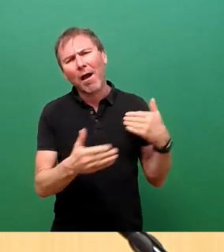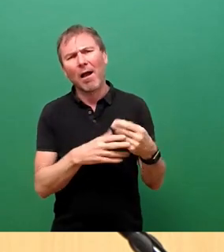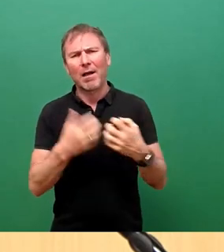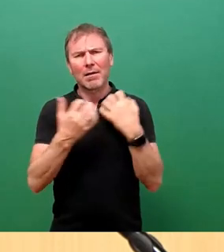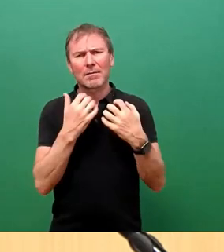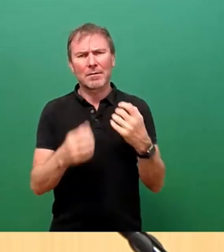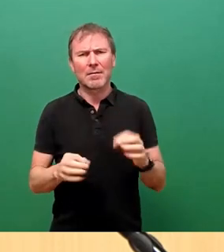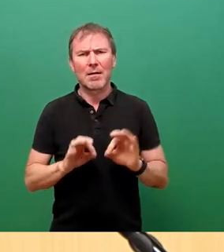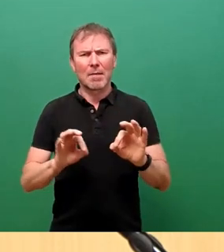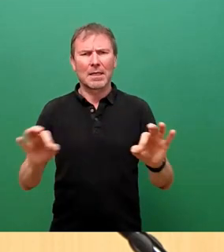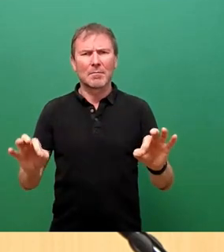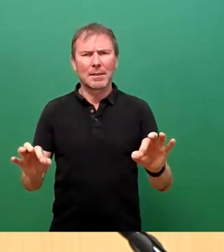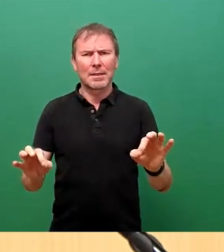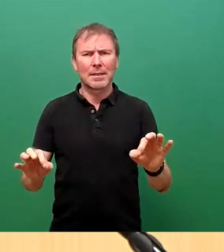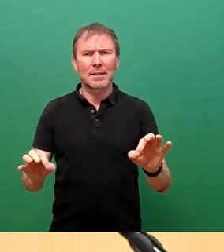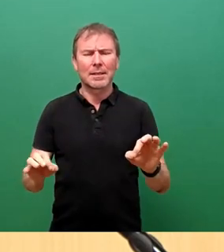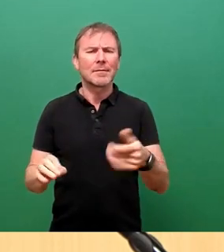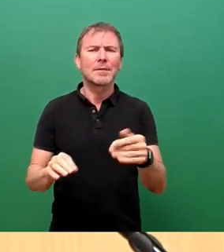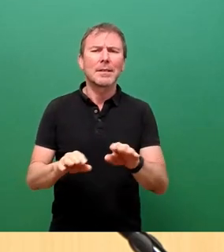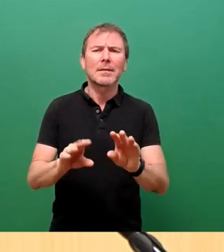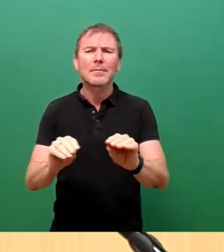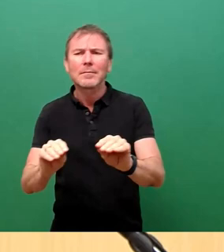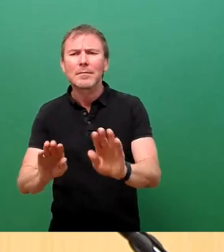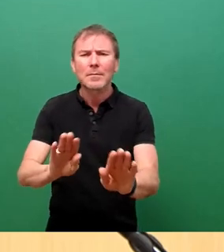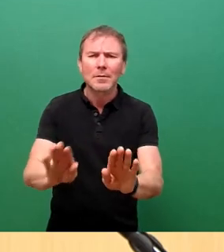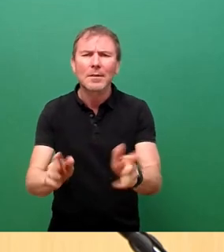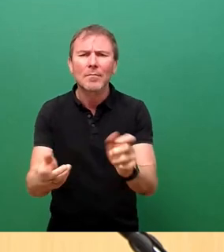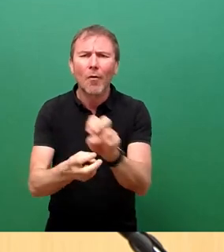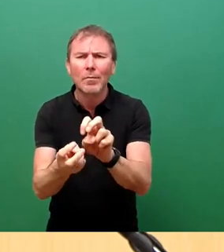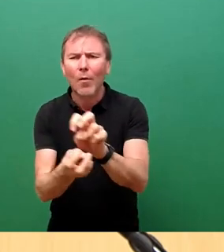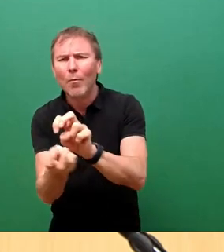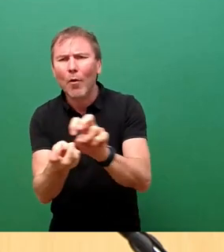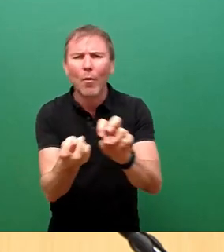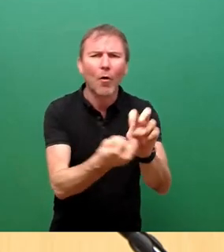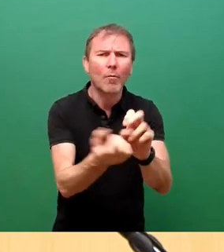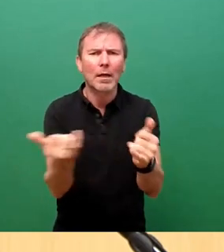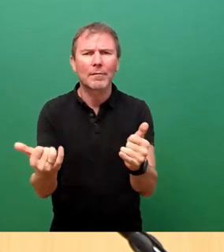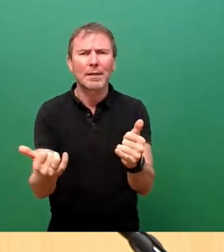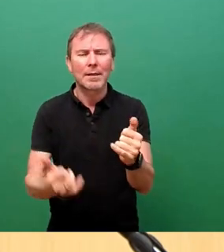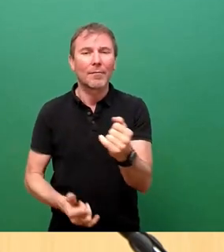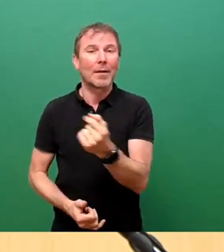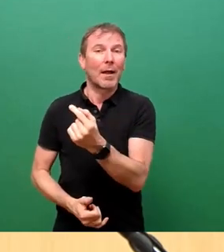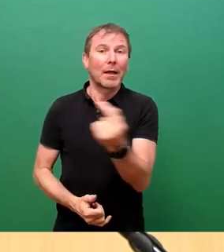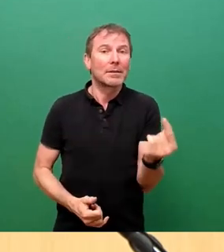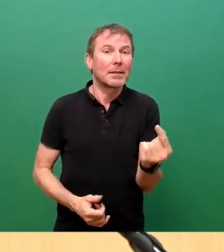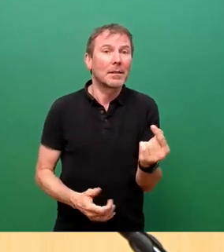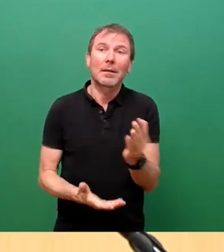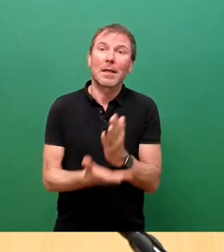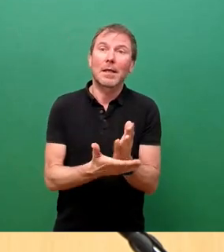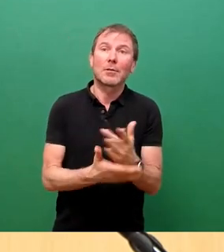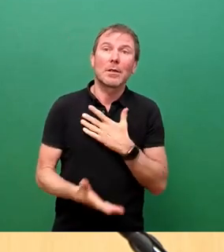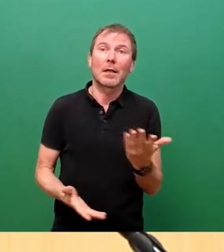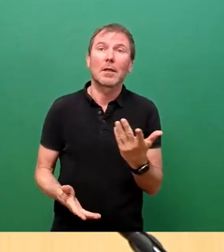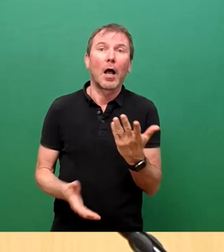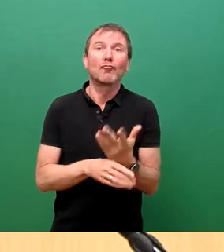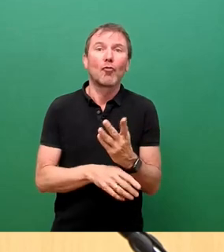immer so ein tastendes Vorwärtsbewegen. Wie geht man damit um? Ich glaube, jeder, der damit irgendwas entschieden hat, hat dort schon geirrt.